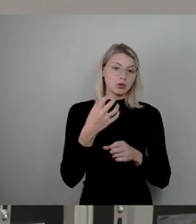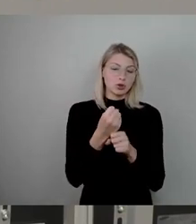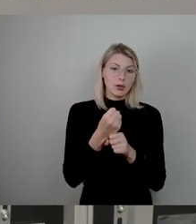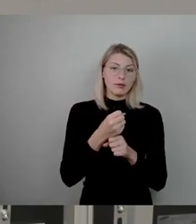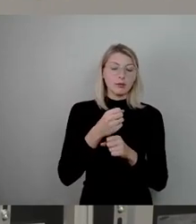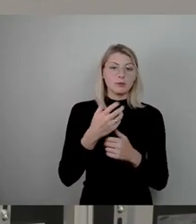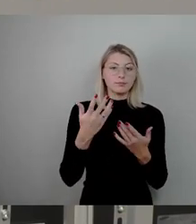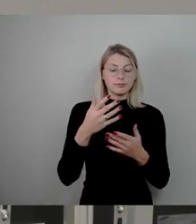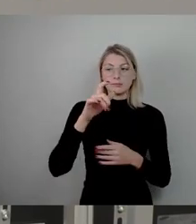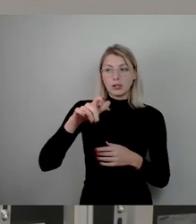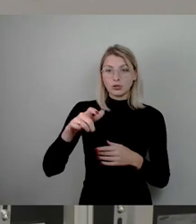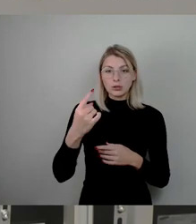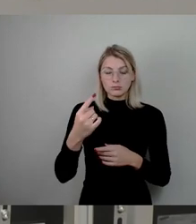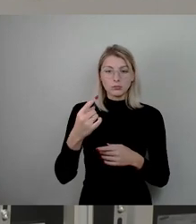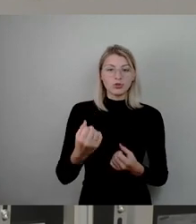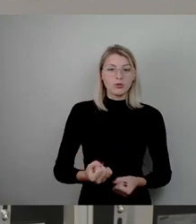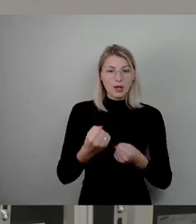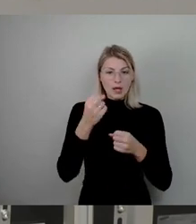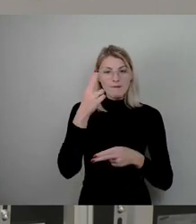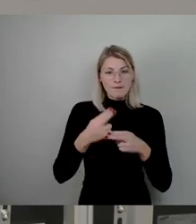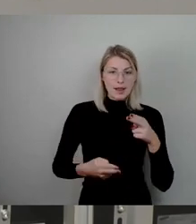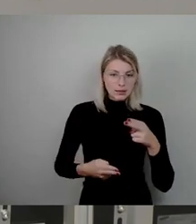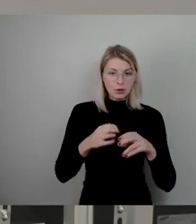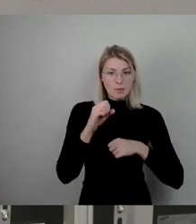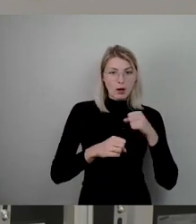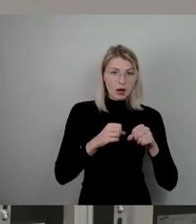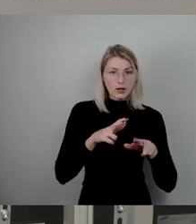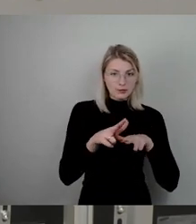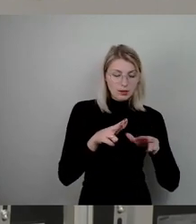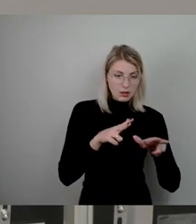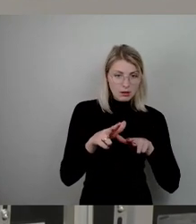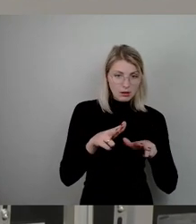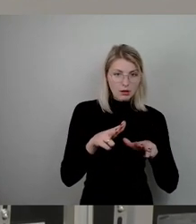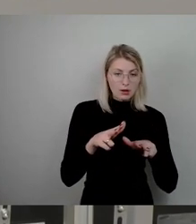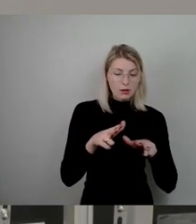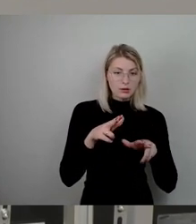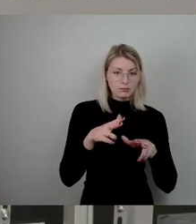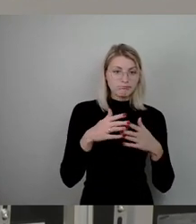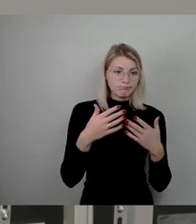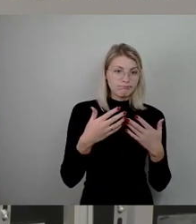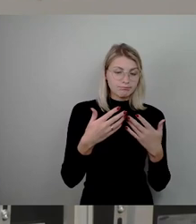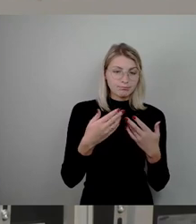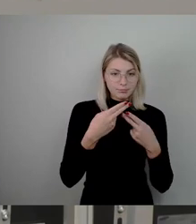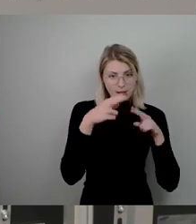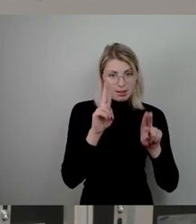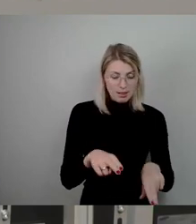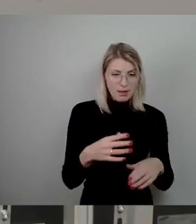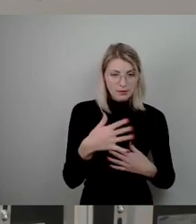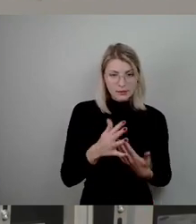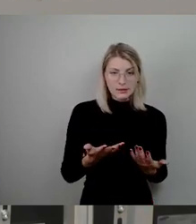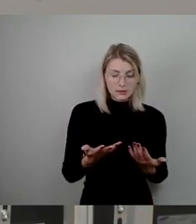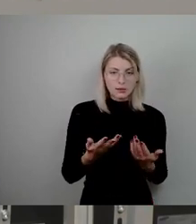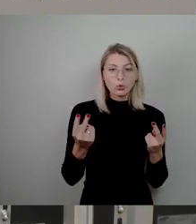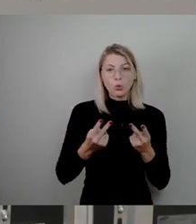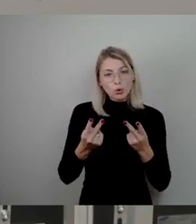Verletzung im Radverkehr auf unseren Straßen zu erleiden hatten oder eben auch